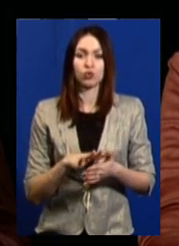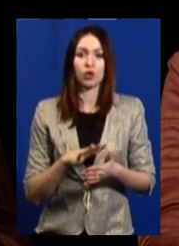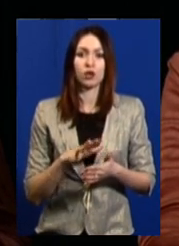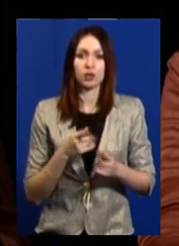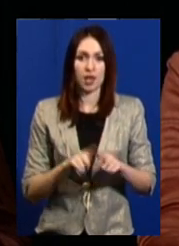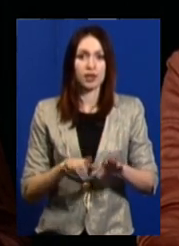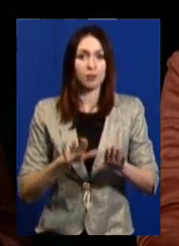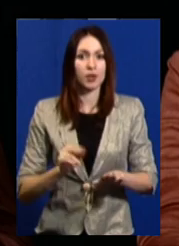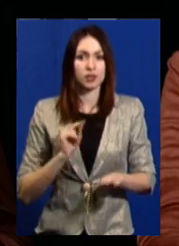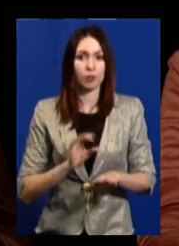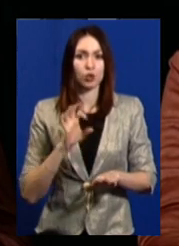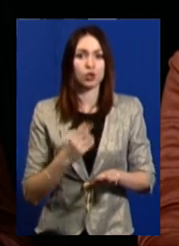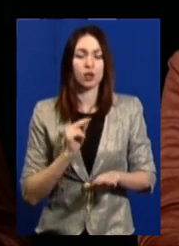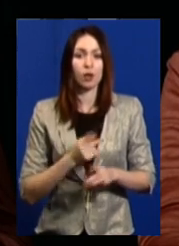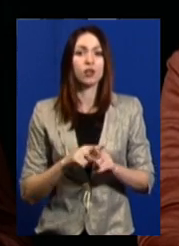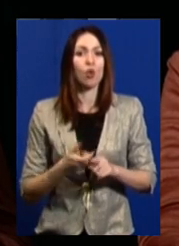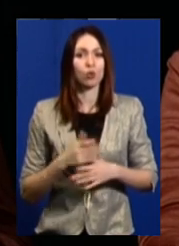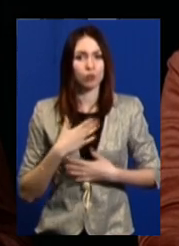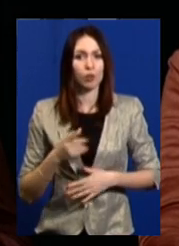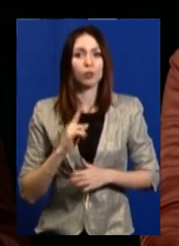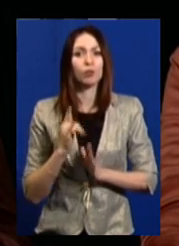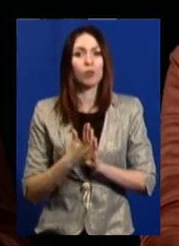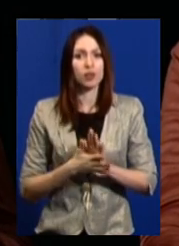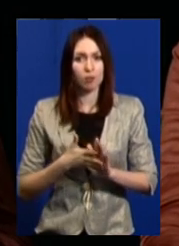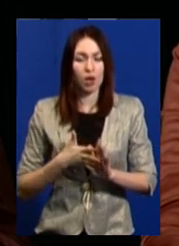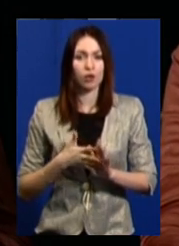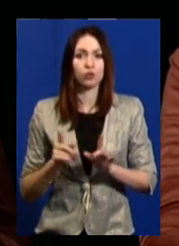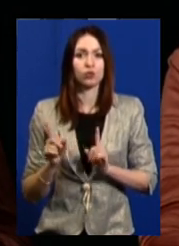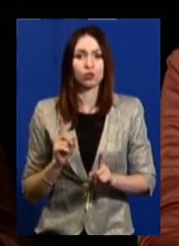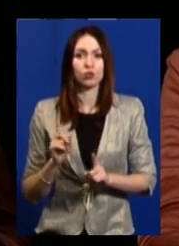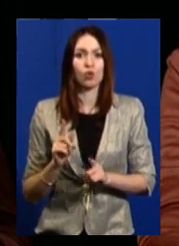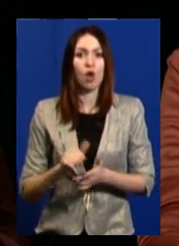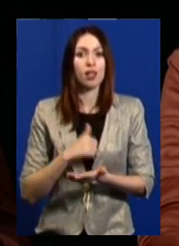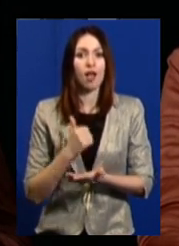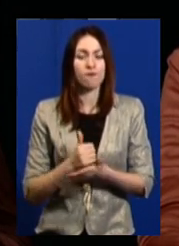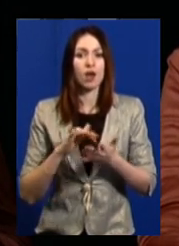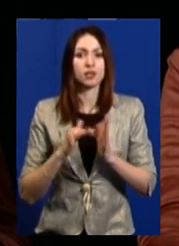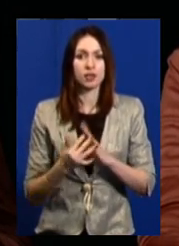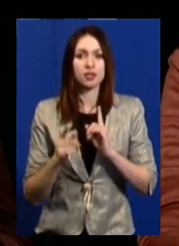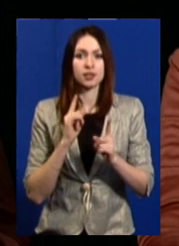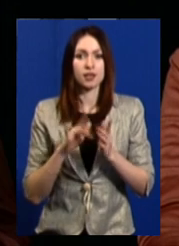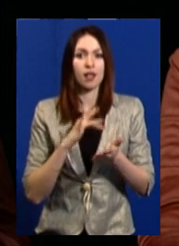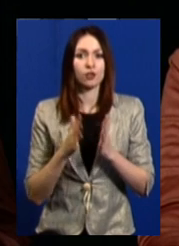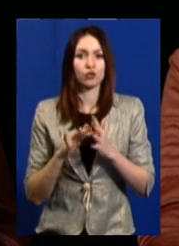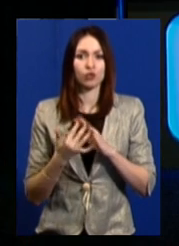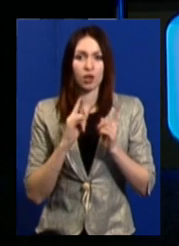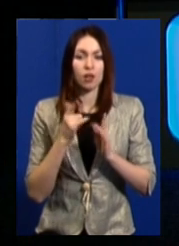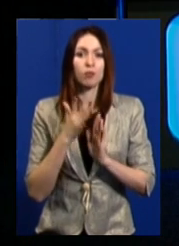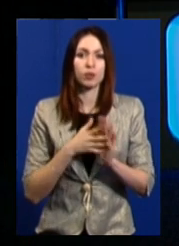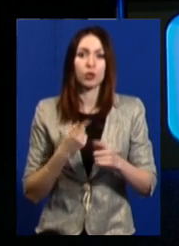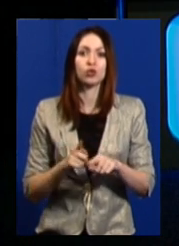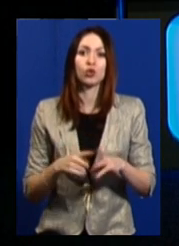приємно, тому що розуміють виконавчі органи, тобто голова сільських селищних рад, вони розуміють, що це